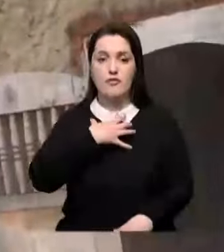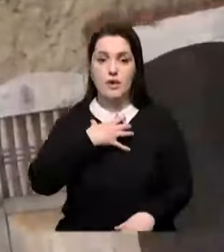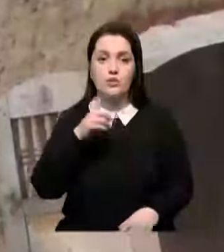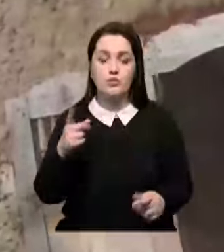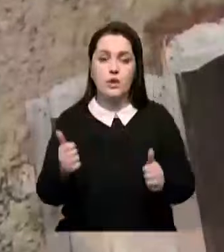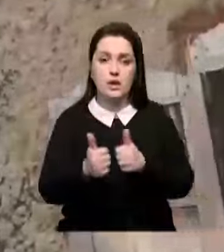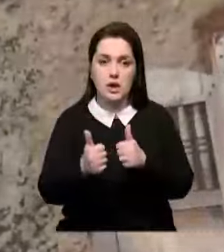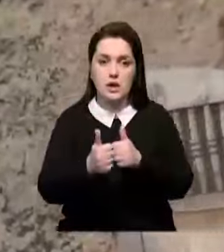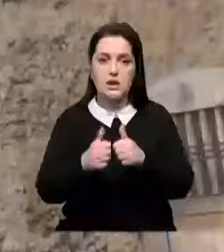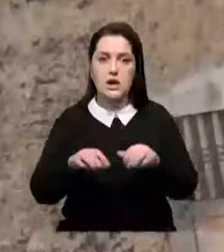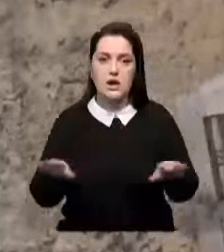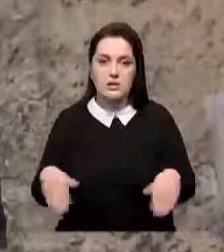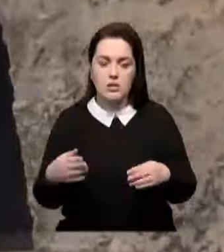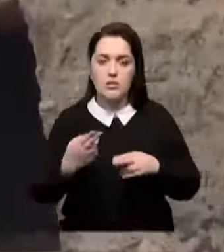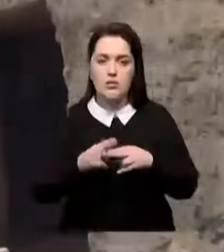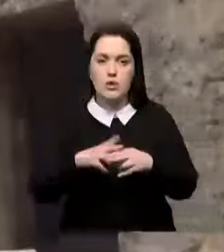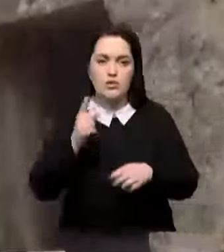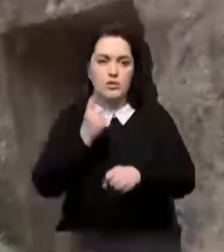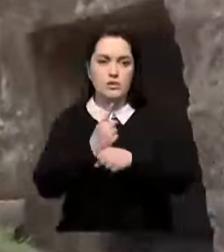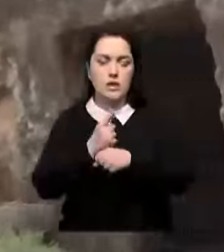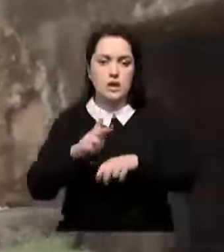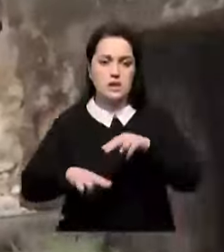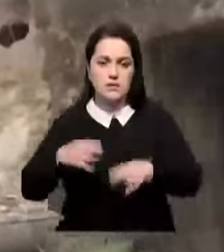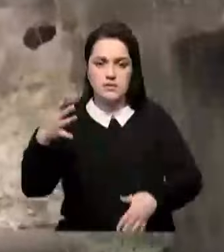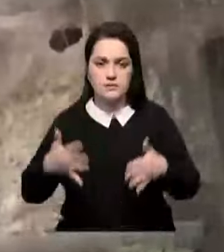чтобы рядом с ними отсутствовали объекты незаконного строительства.